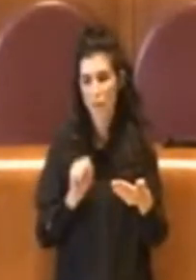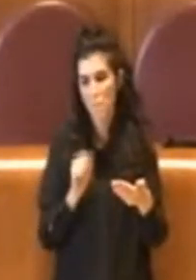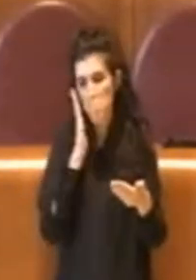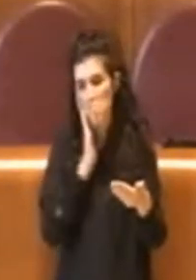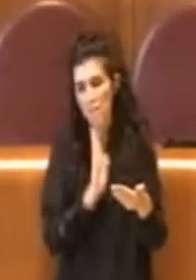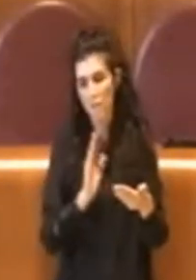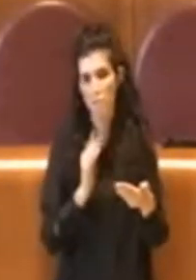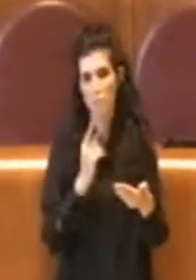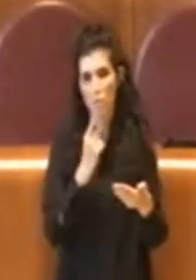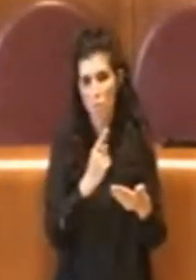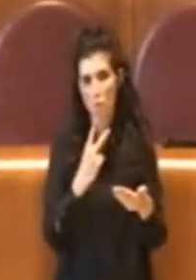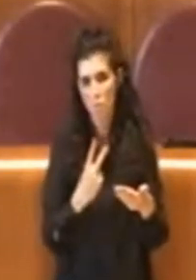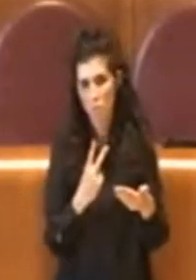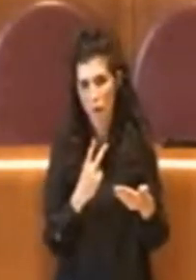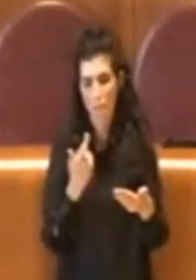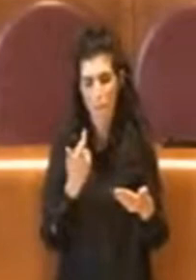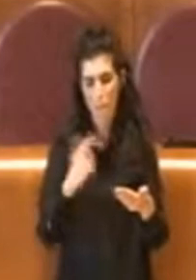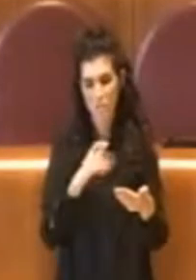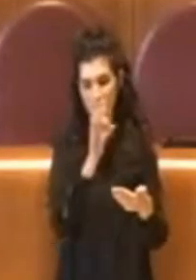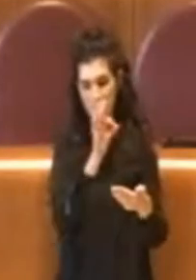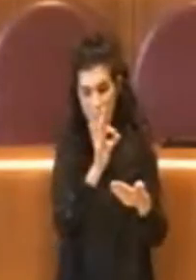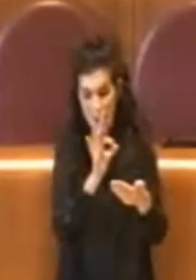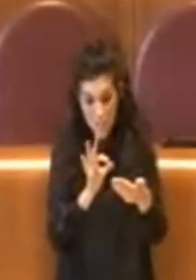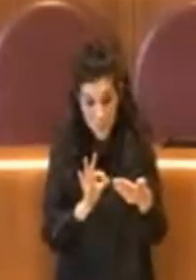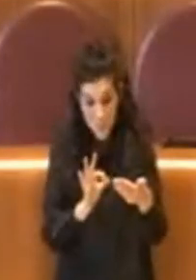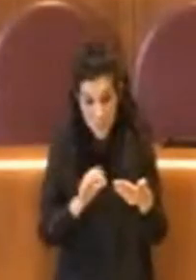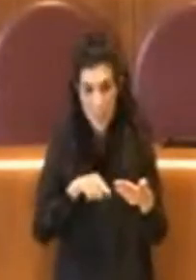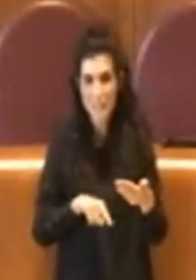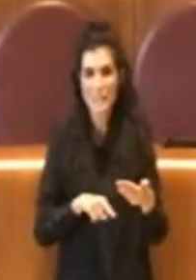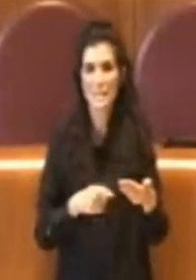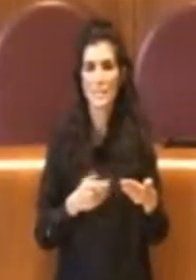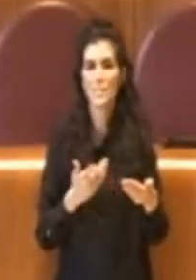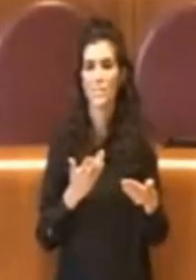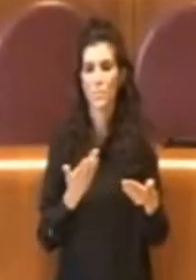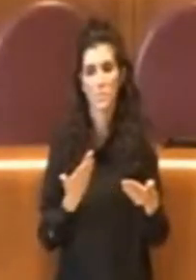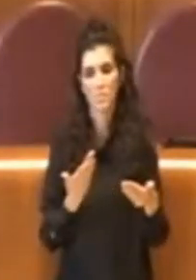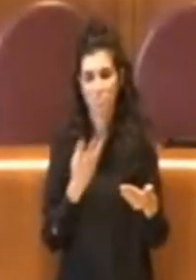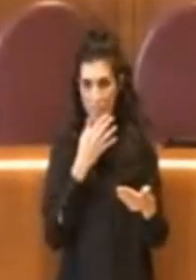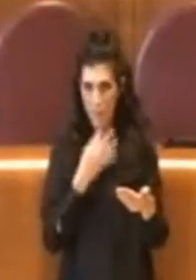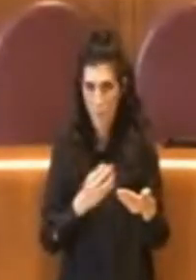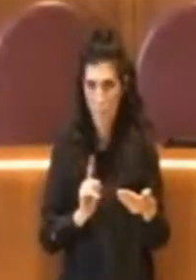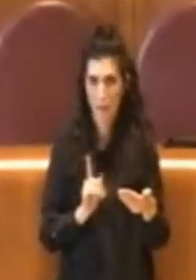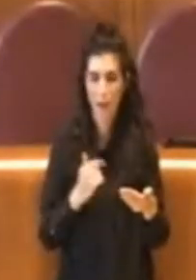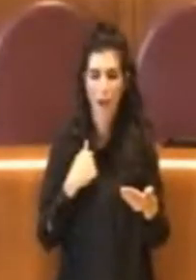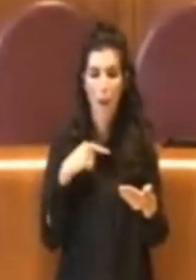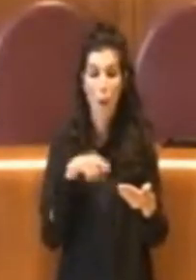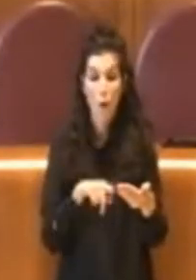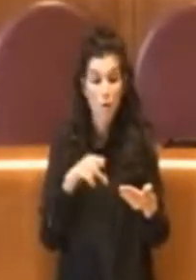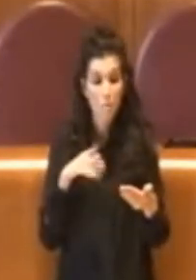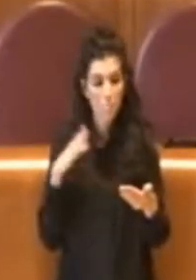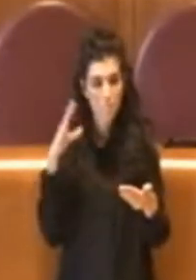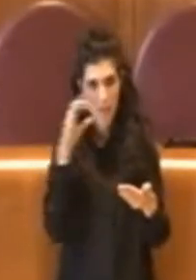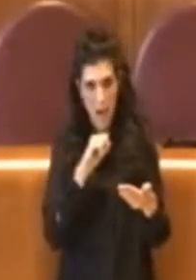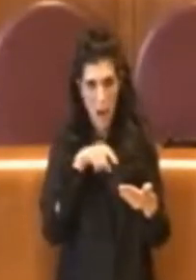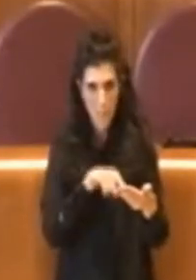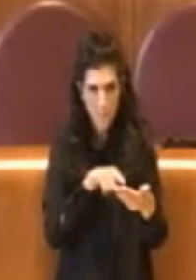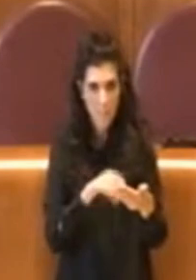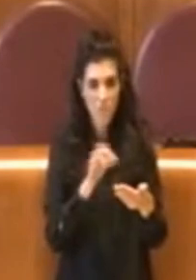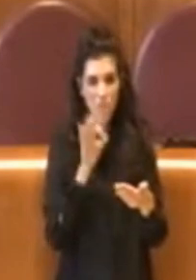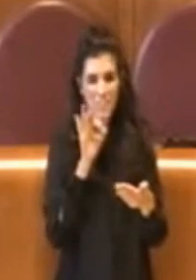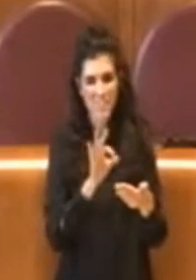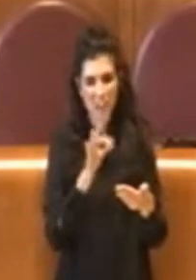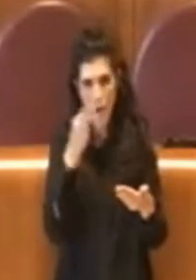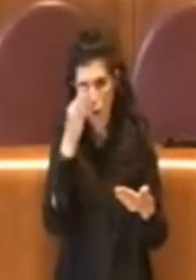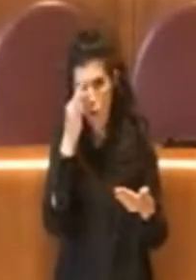qualche volta, perché se no troppi zeri a volte stonano. Poi magari ci accorgiamo che gli zeri fanno riferimento